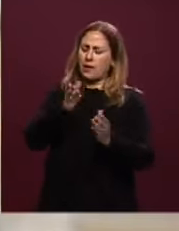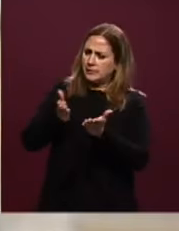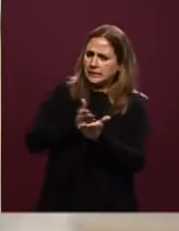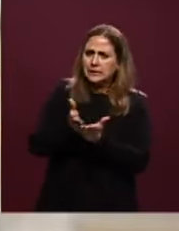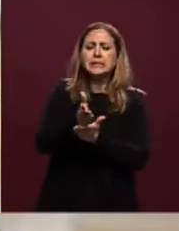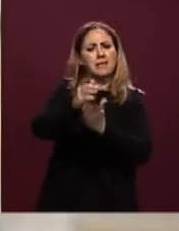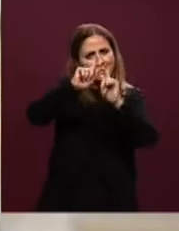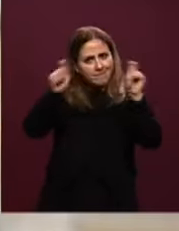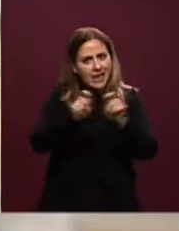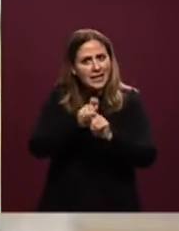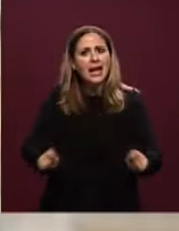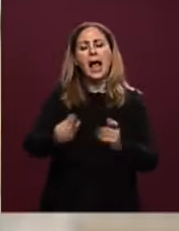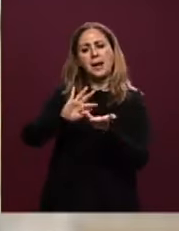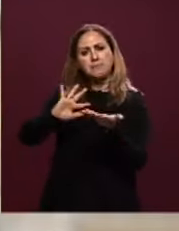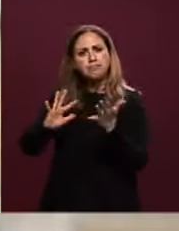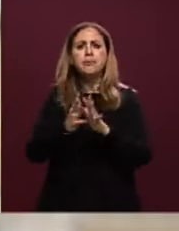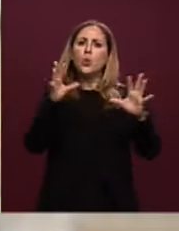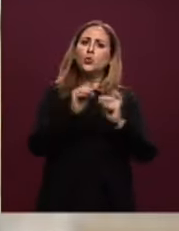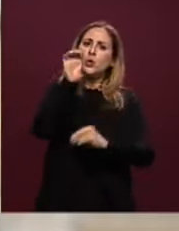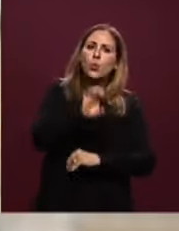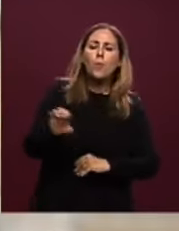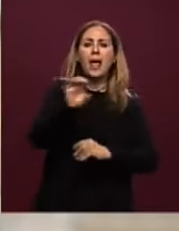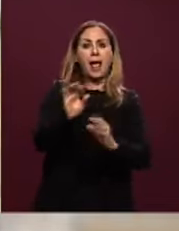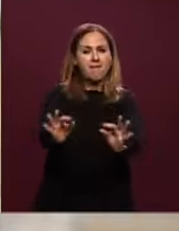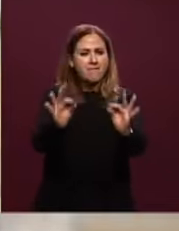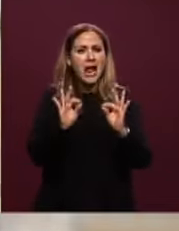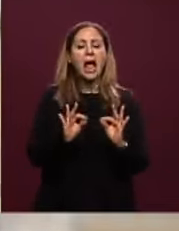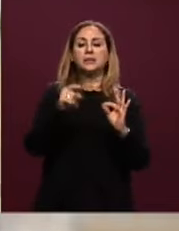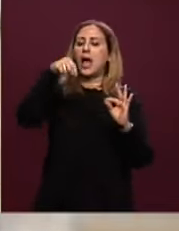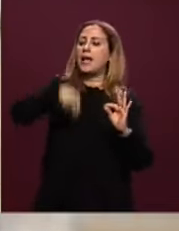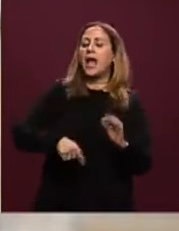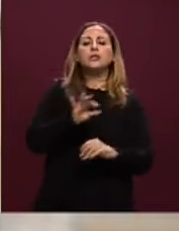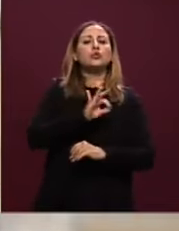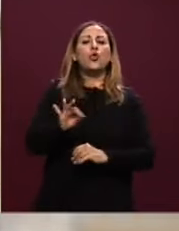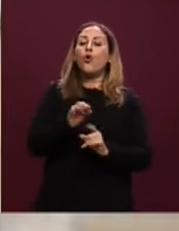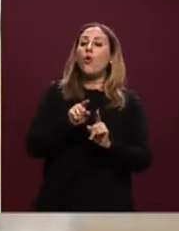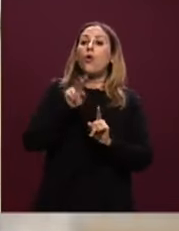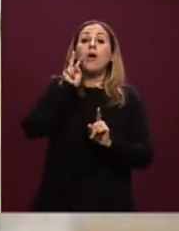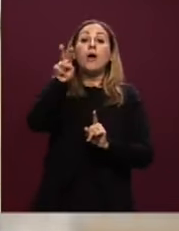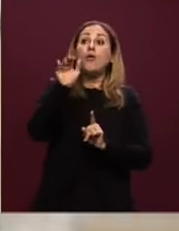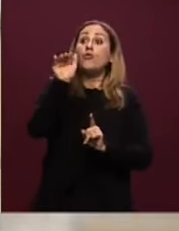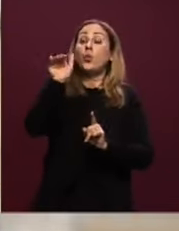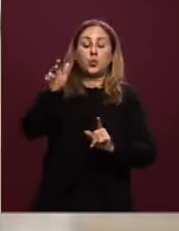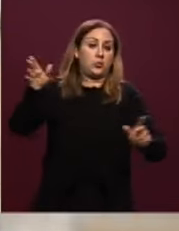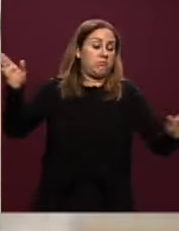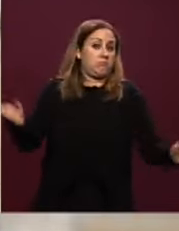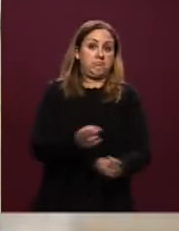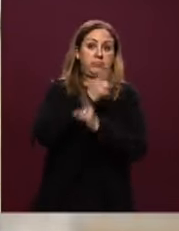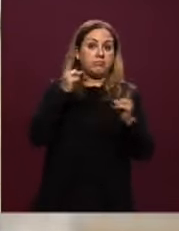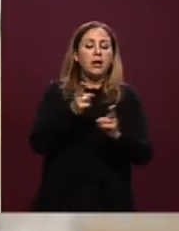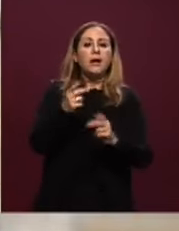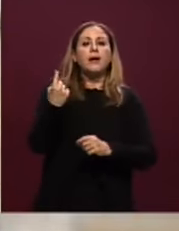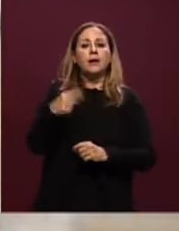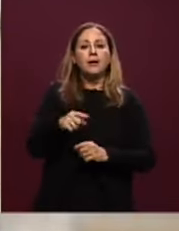trasformazione dell'Unione Europea. Ora o mai più, l'altro tema cruciale di questo Consiglio